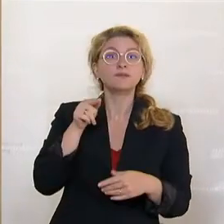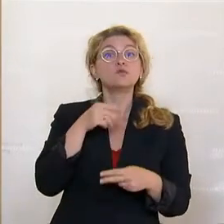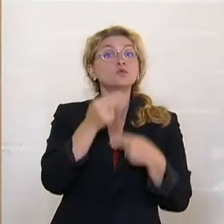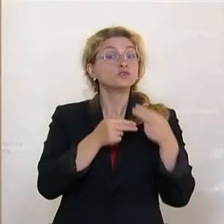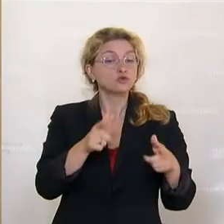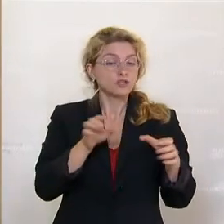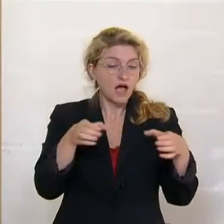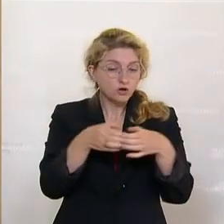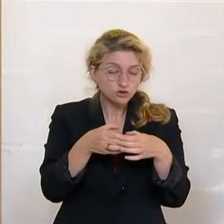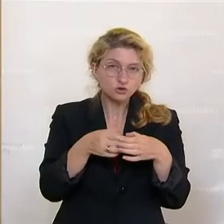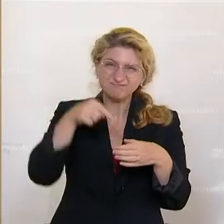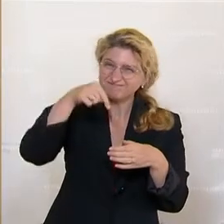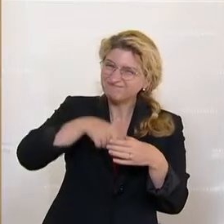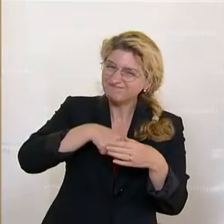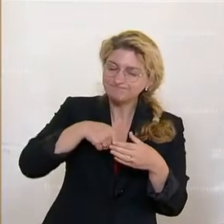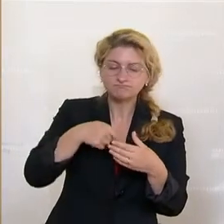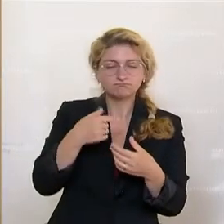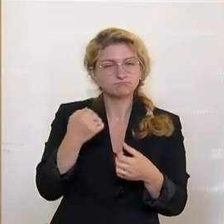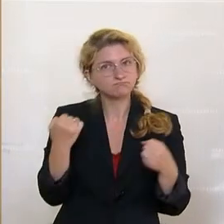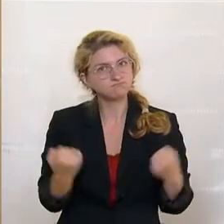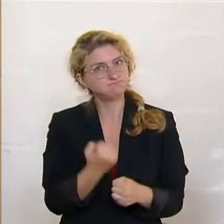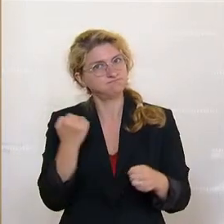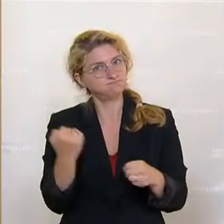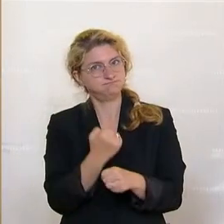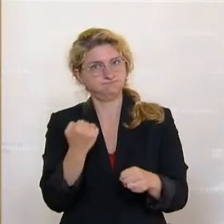sehr anstrengende, sehr zeitaufreibende Tätigkeit